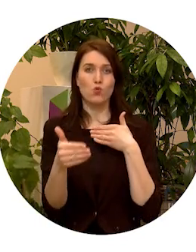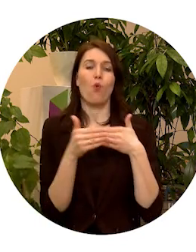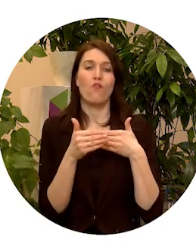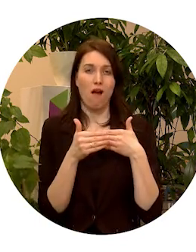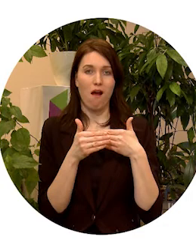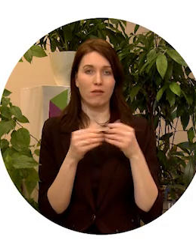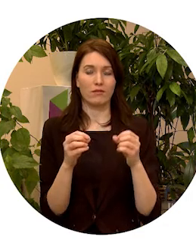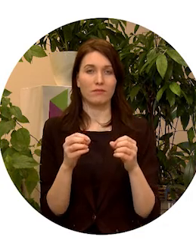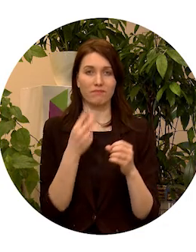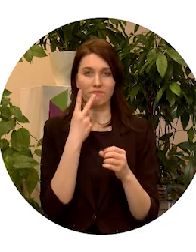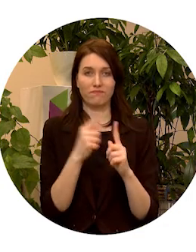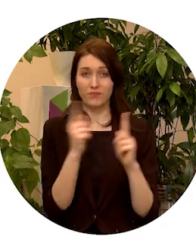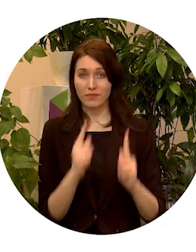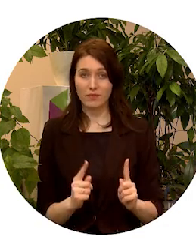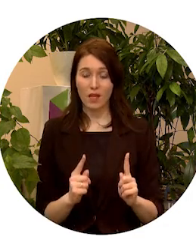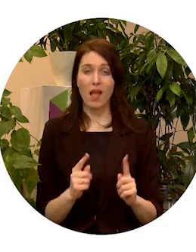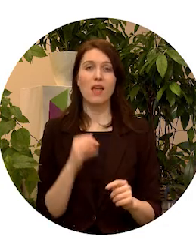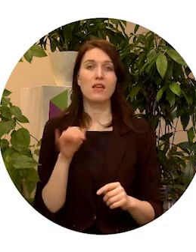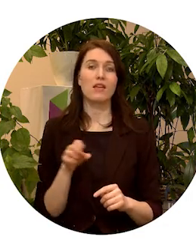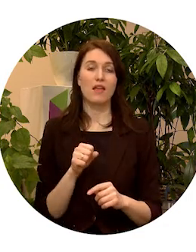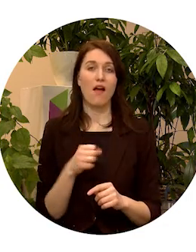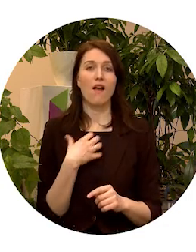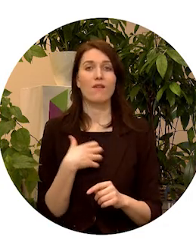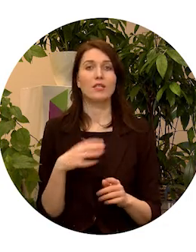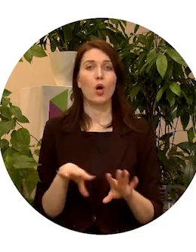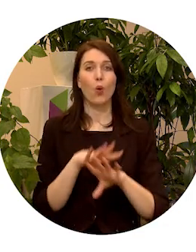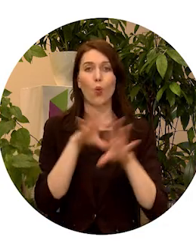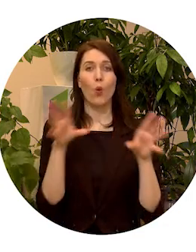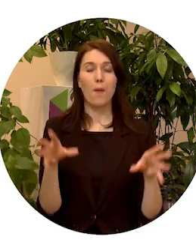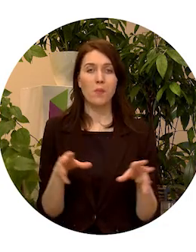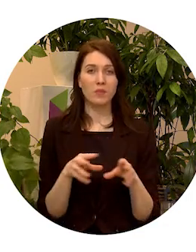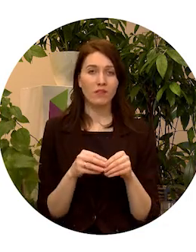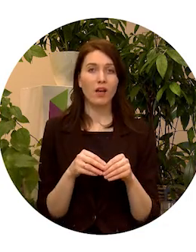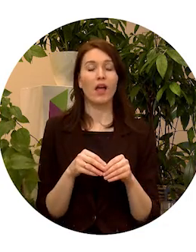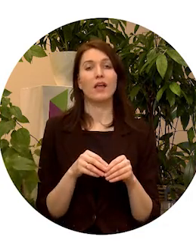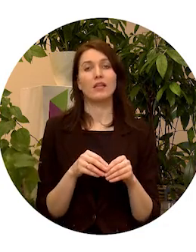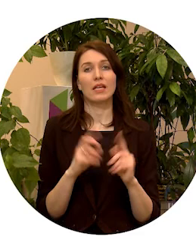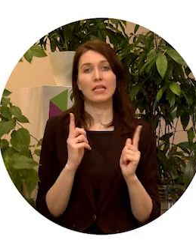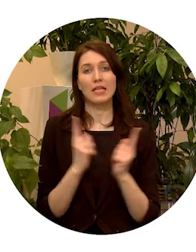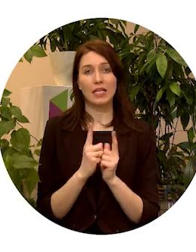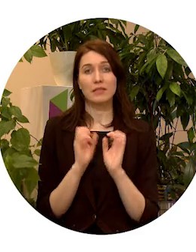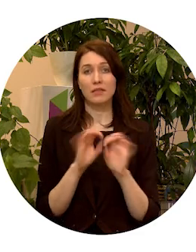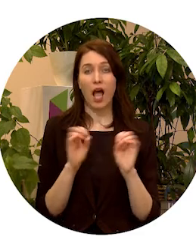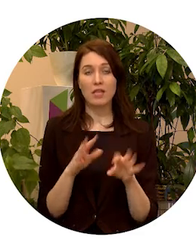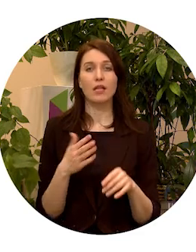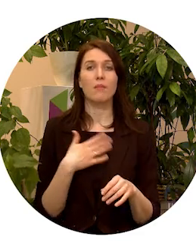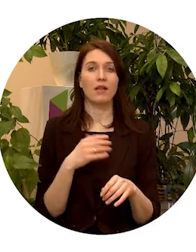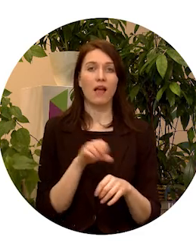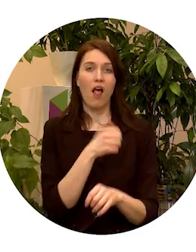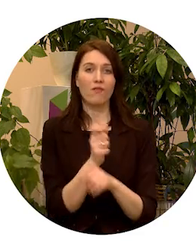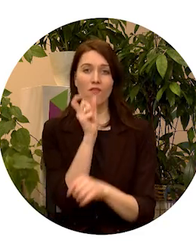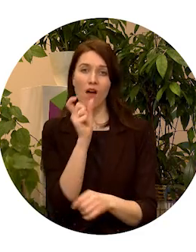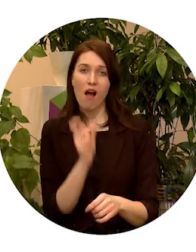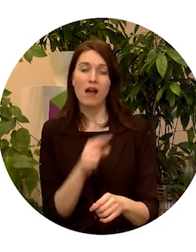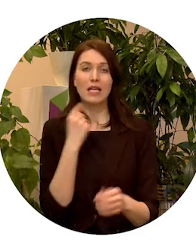formātā. droši vien, būtu jākops savelk dažos vārdos, tad mani atslēgas vārdi, ko